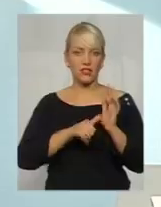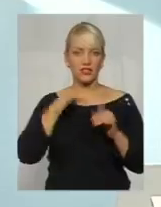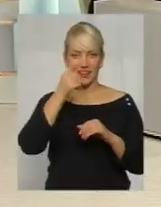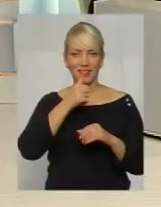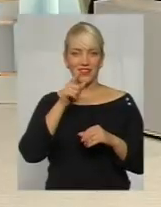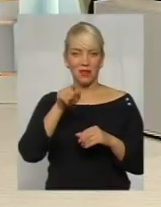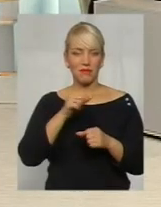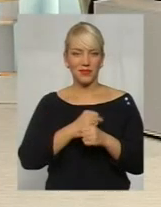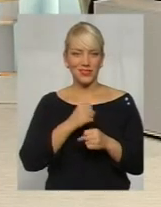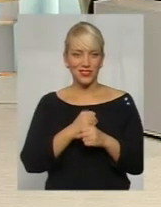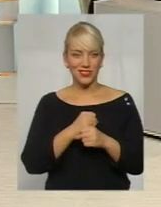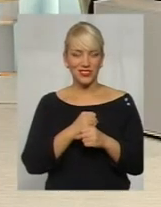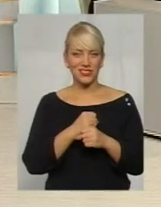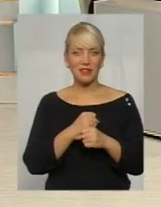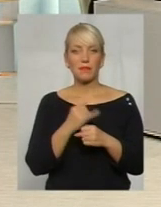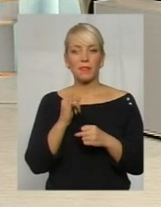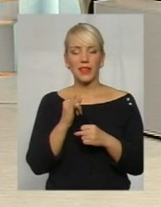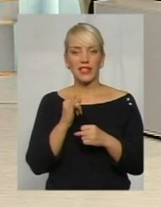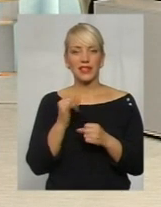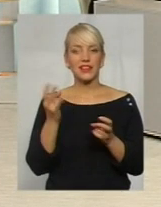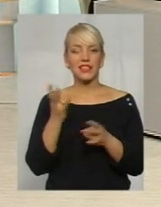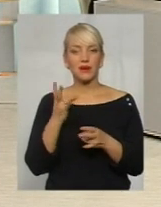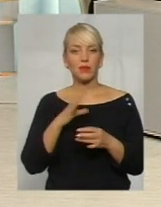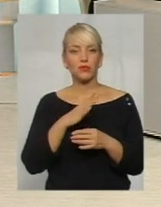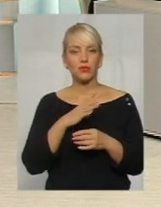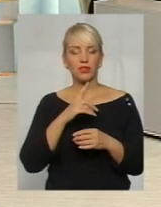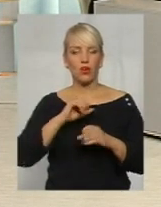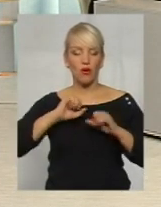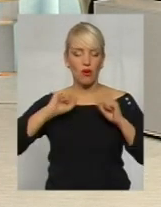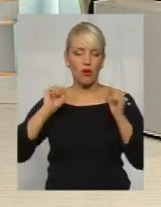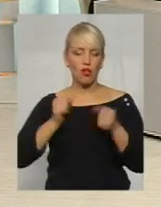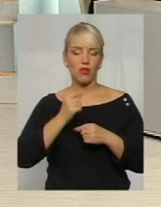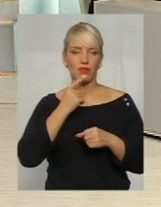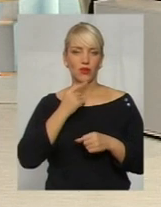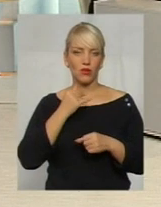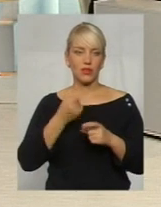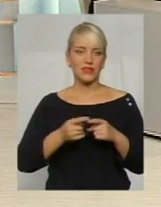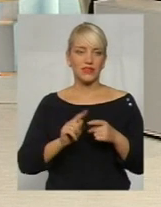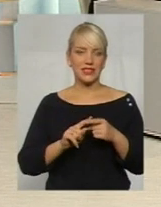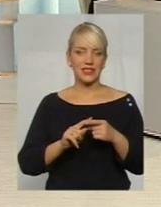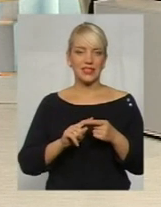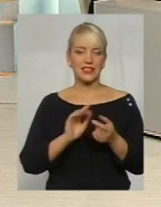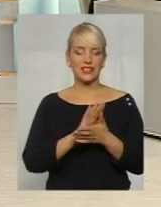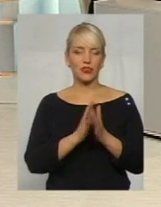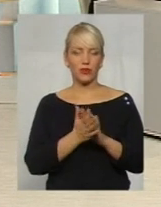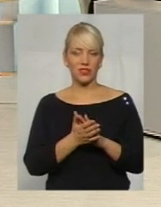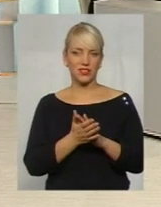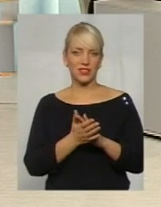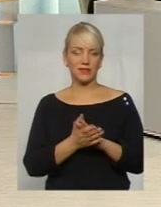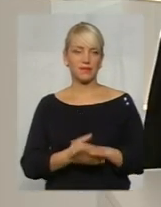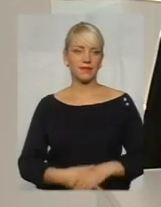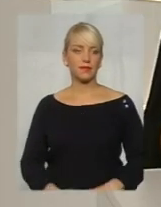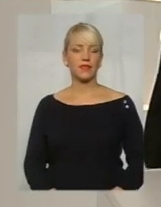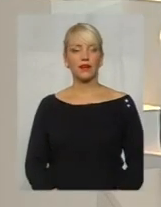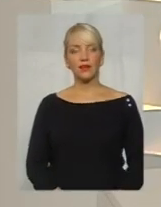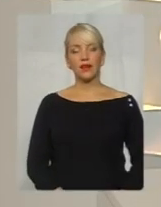треба бути холоднокровним трошки в цій ситуації і не вестися на гачку в шахраїв. А от мені